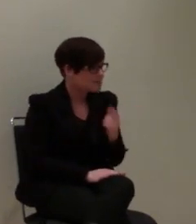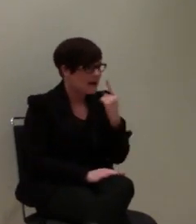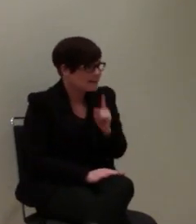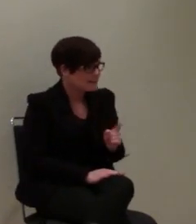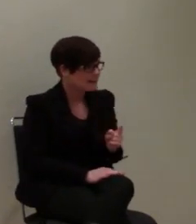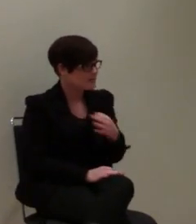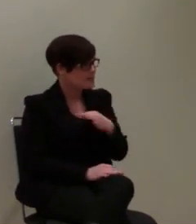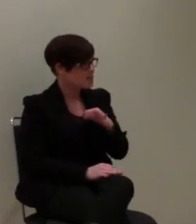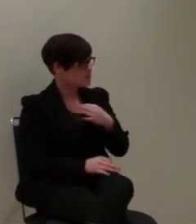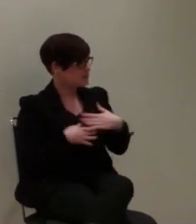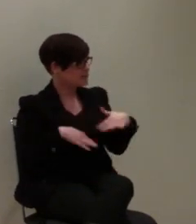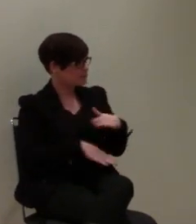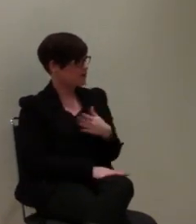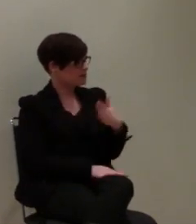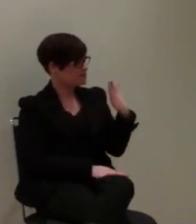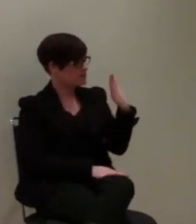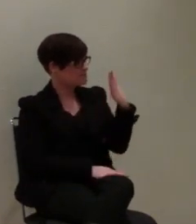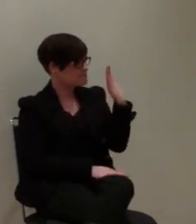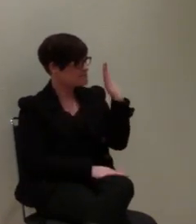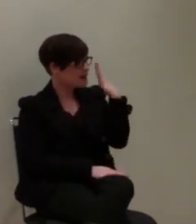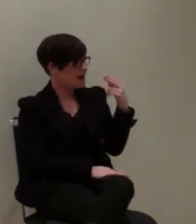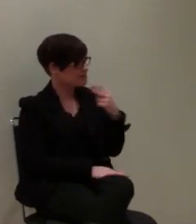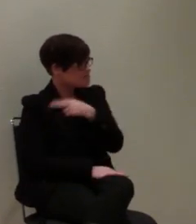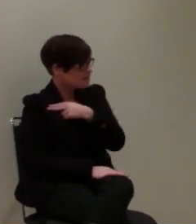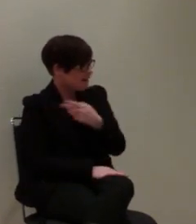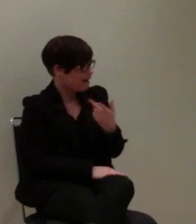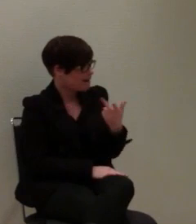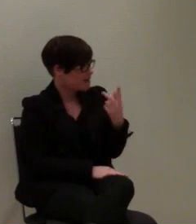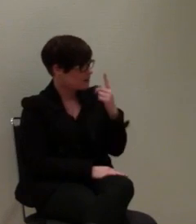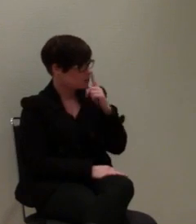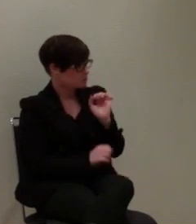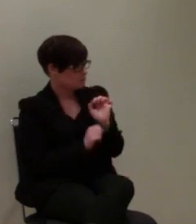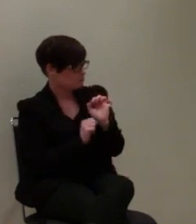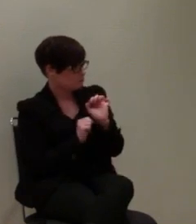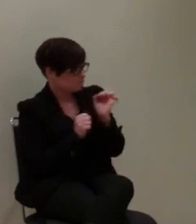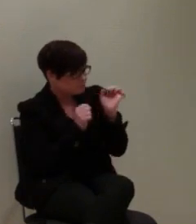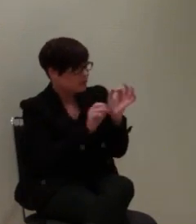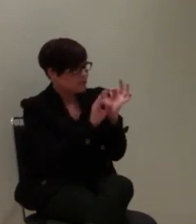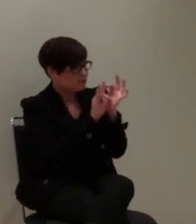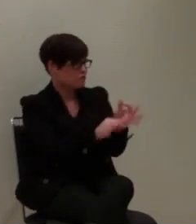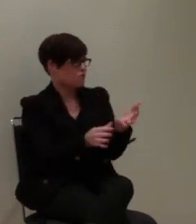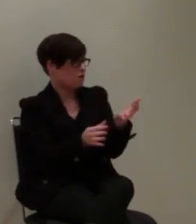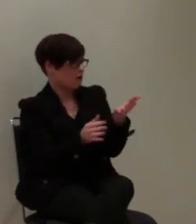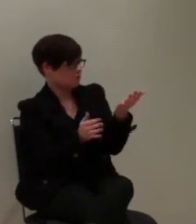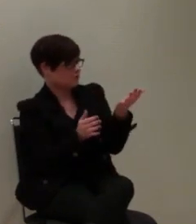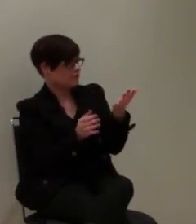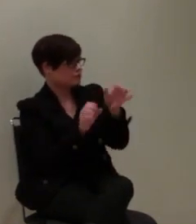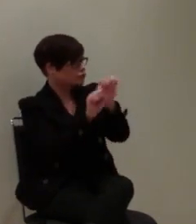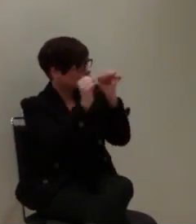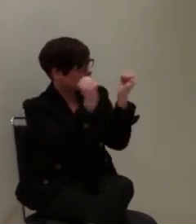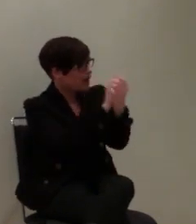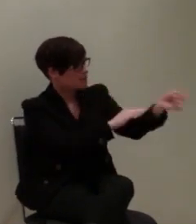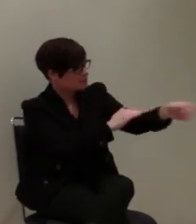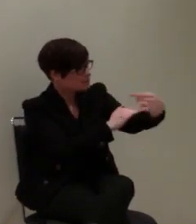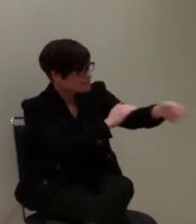Piratenpartei sollten wir uns dafür einsetzen, dass das letzten Endes vom Staat